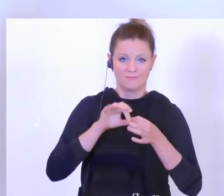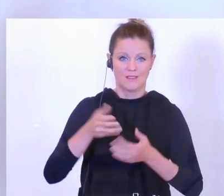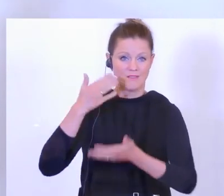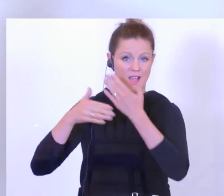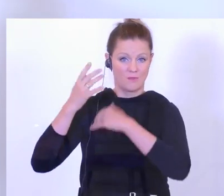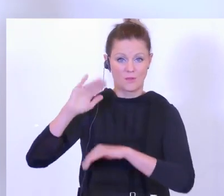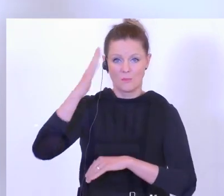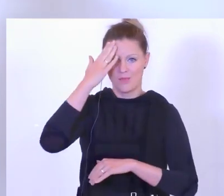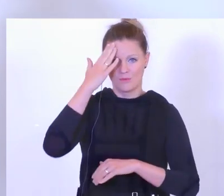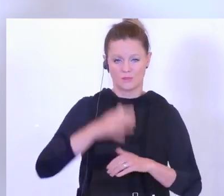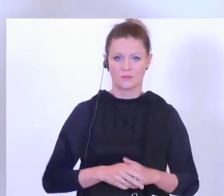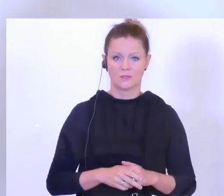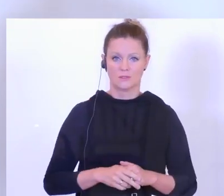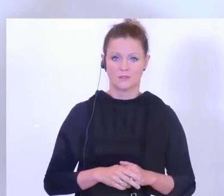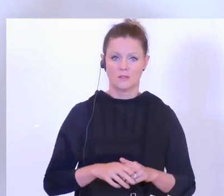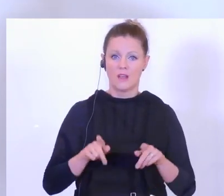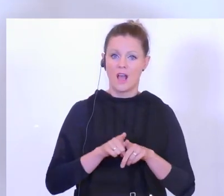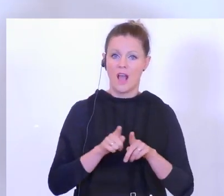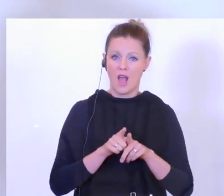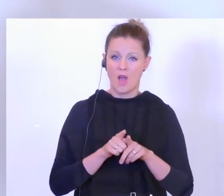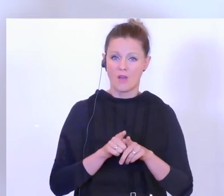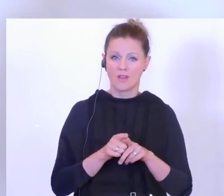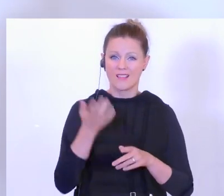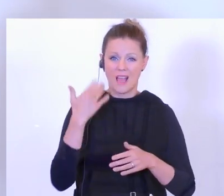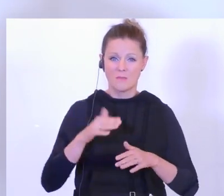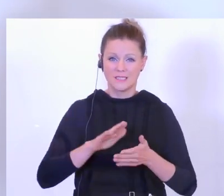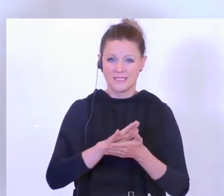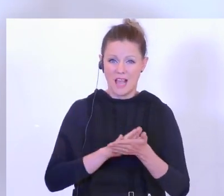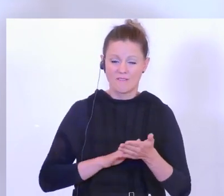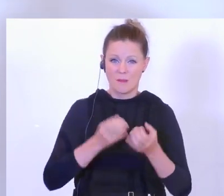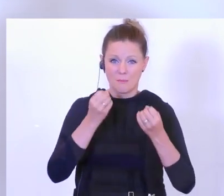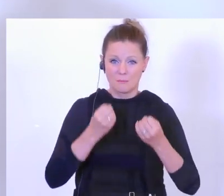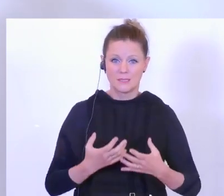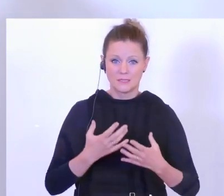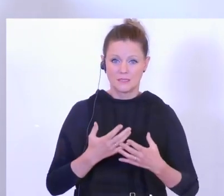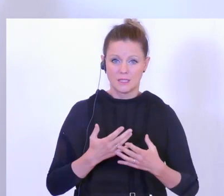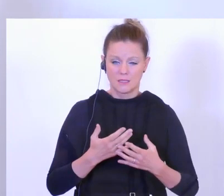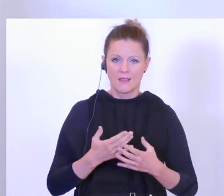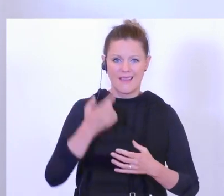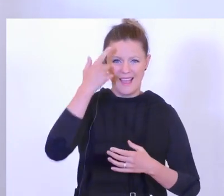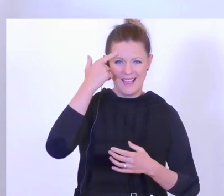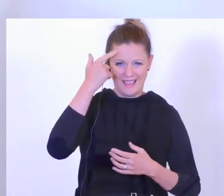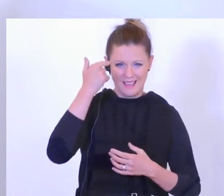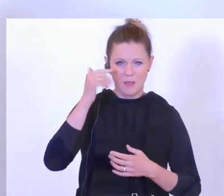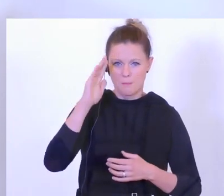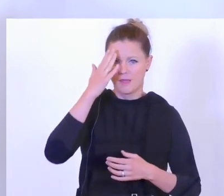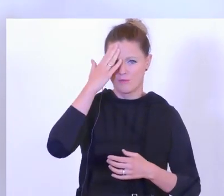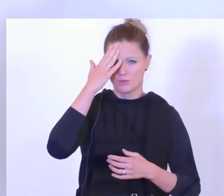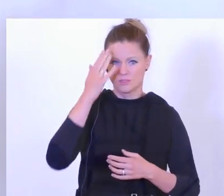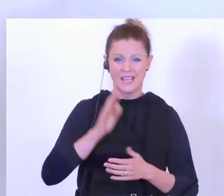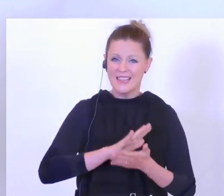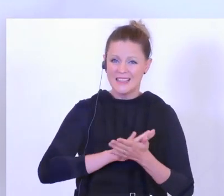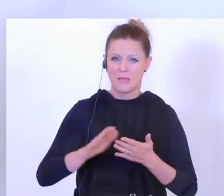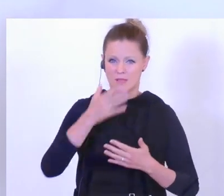Bewusstsein, während den Anfängern der Klarheit des Grundsatzes niemals vergessen, habe ich den Auftrag gegeben als